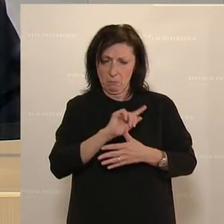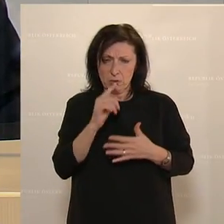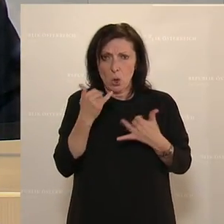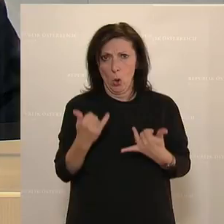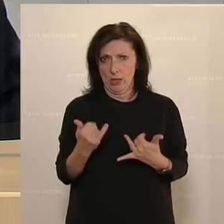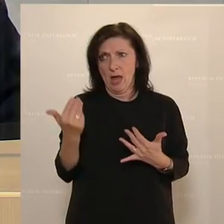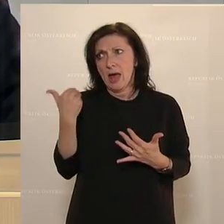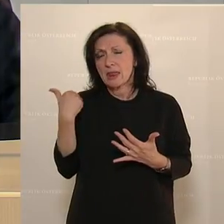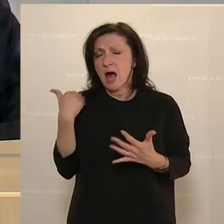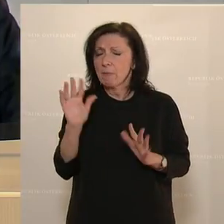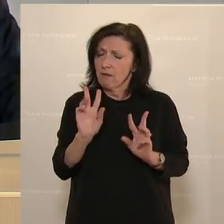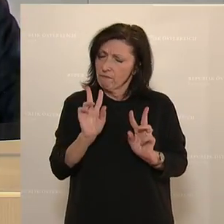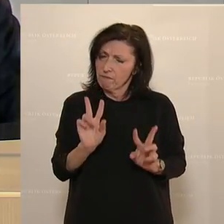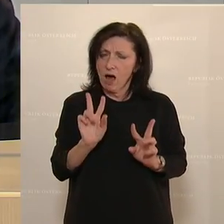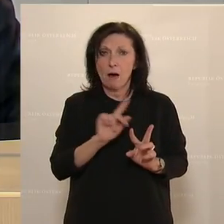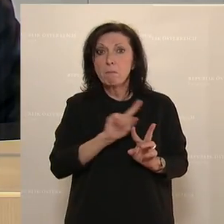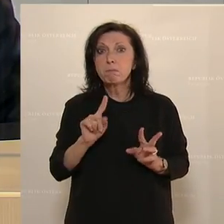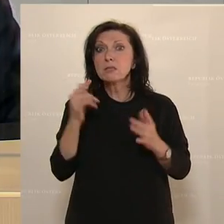heute eine Wunde sind.